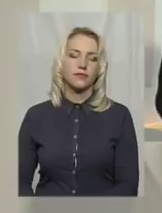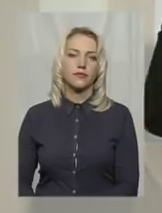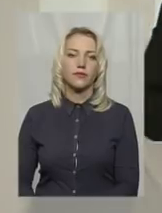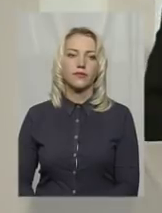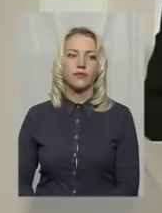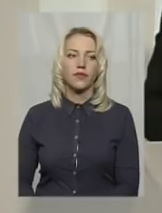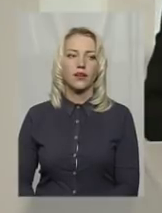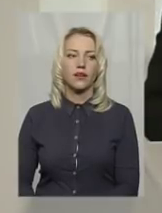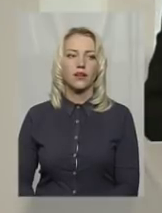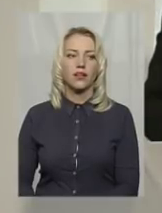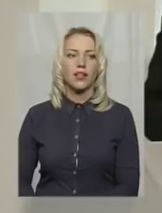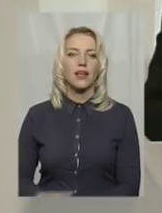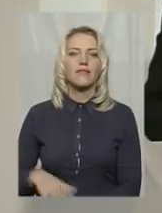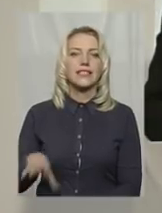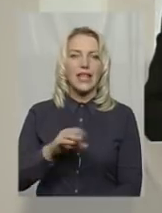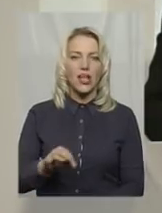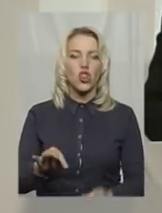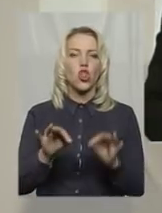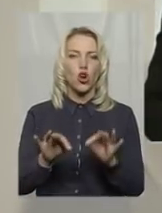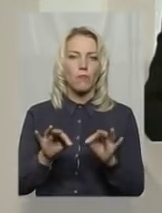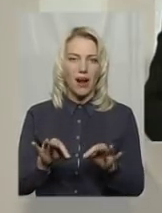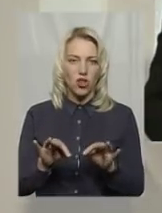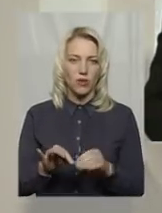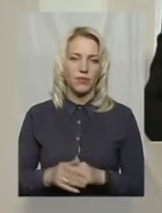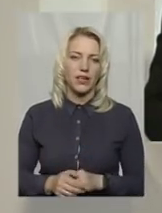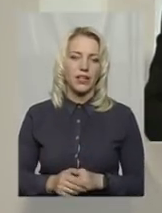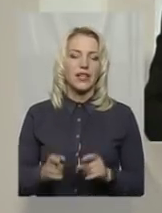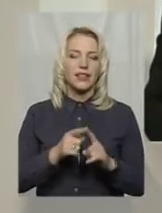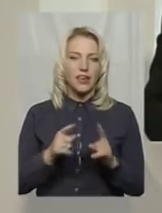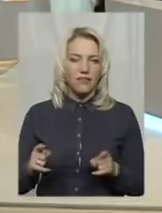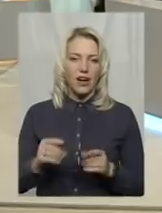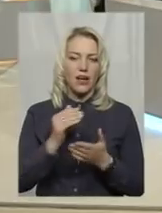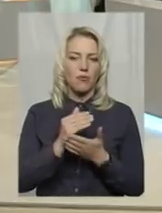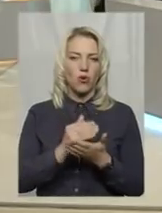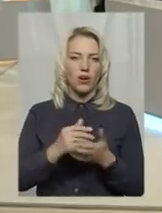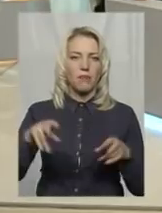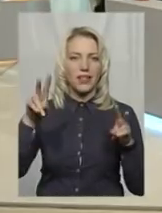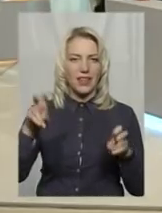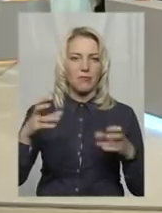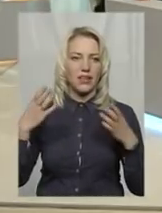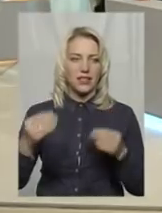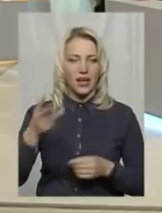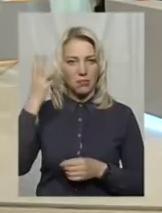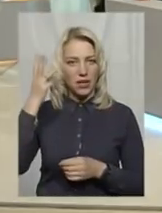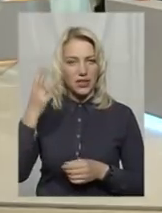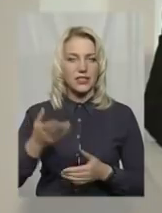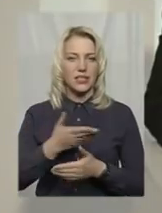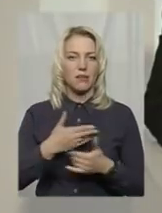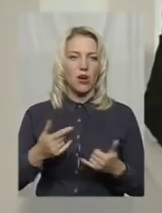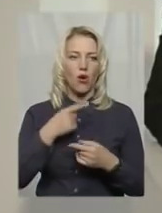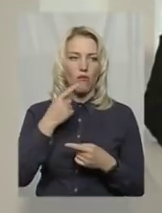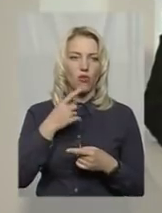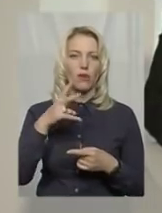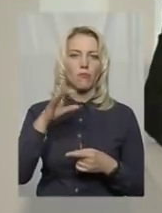Отже, все нормально. Триває програма «Тема дня Хмельницький». Я нагадую, ми сьогодні